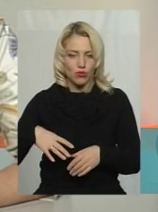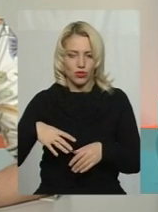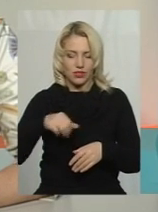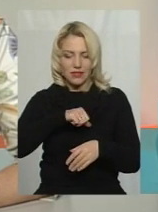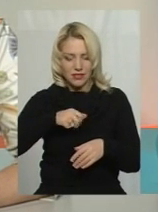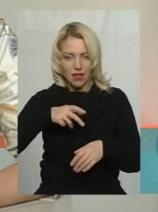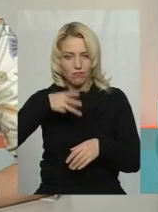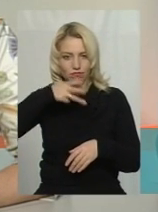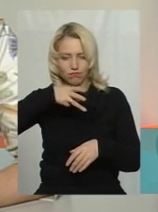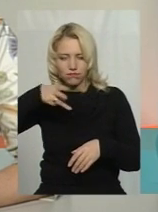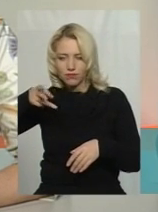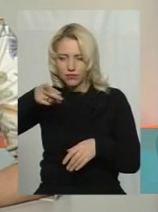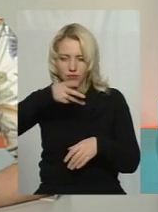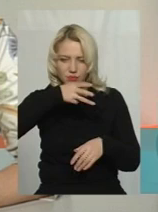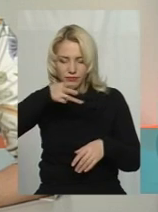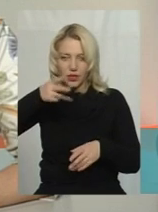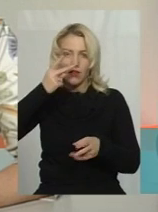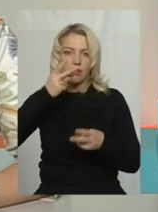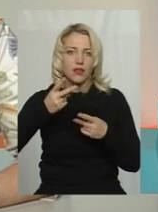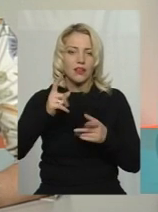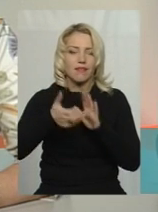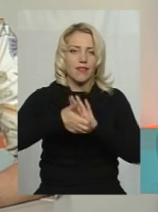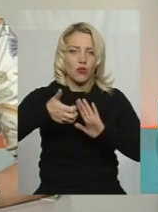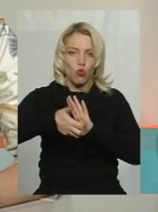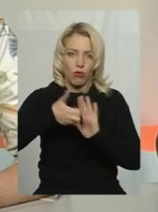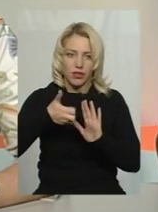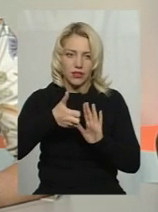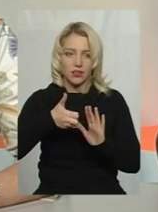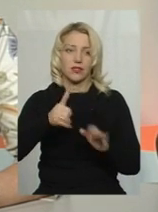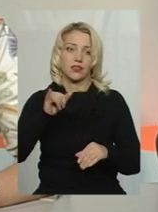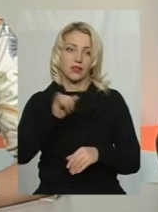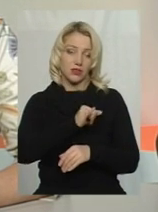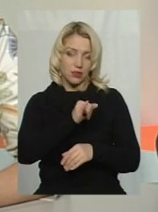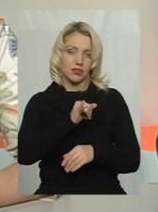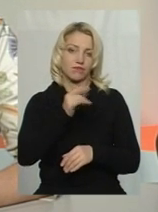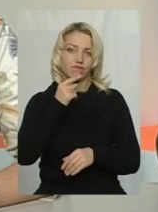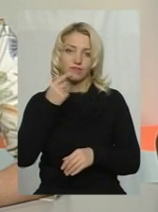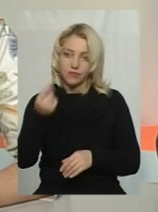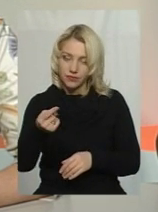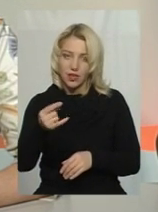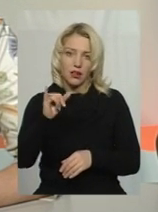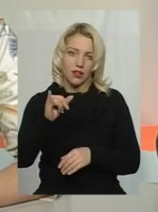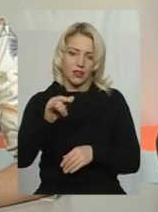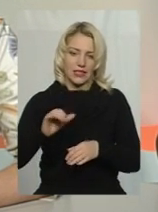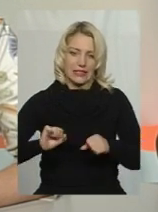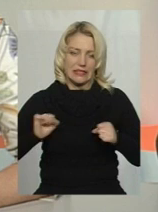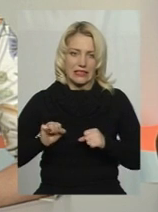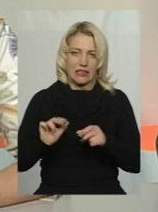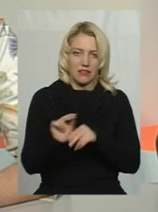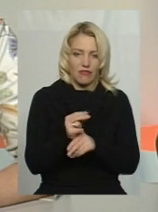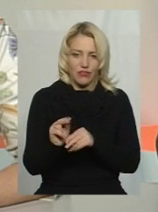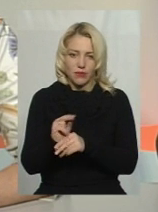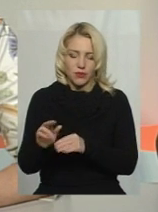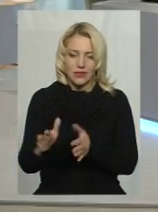сьомку, вказувати на недоліки підряднику. І підрядник вже старається виправити ці